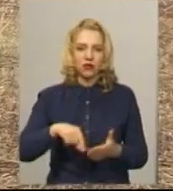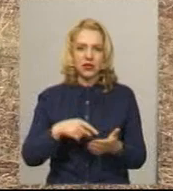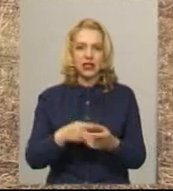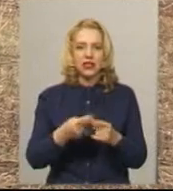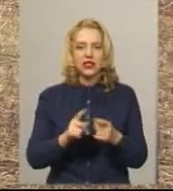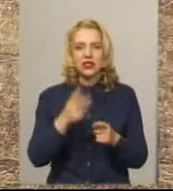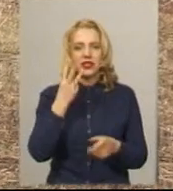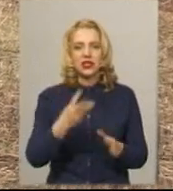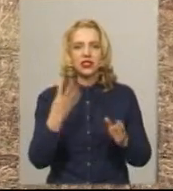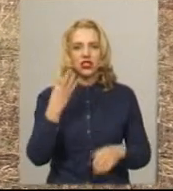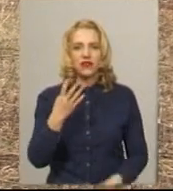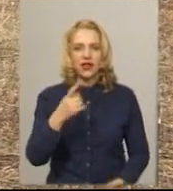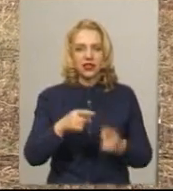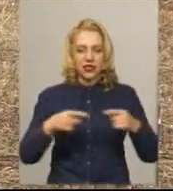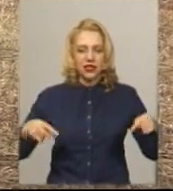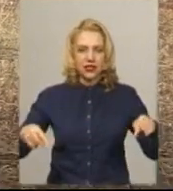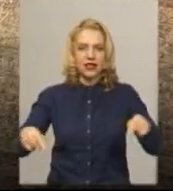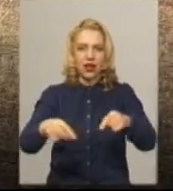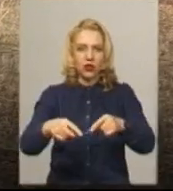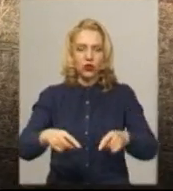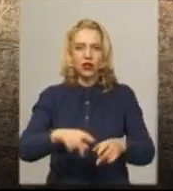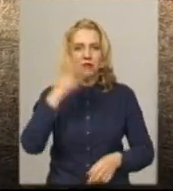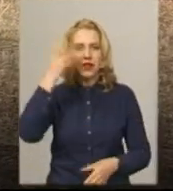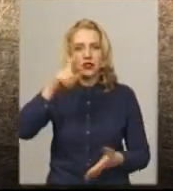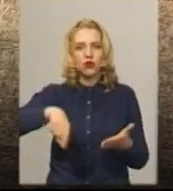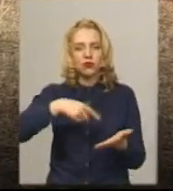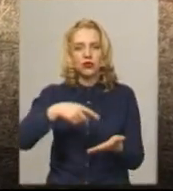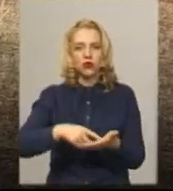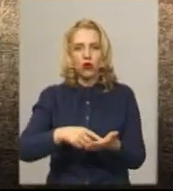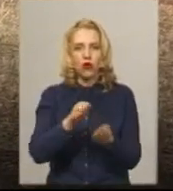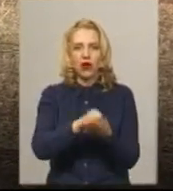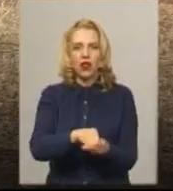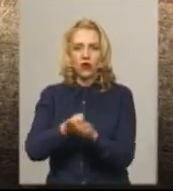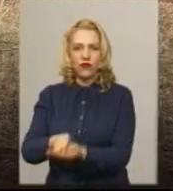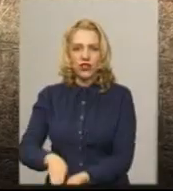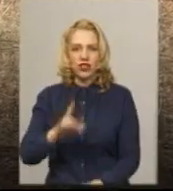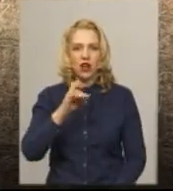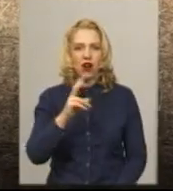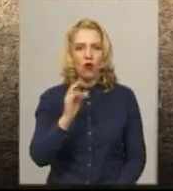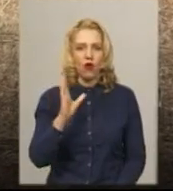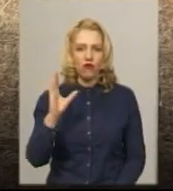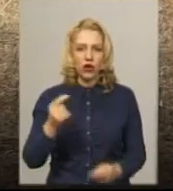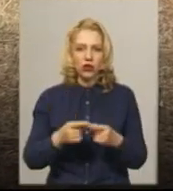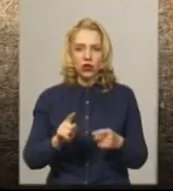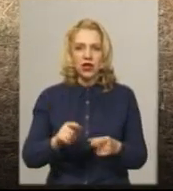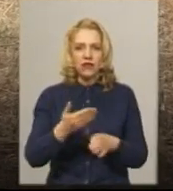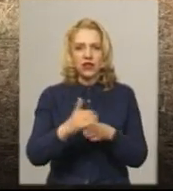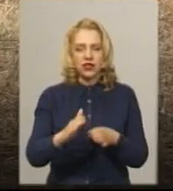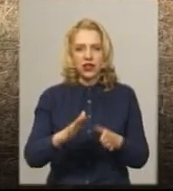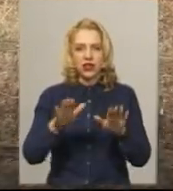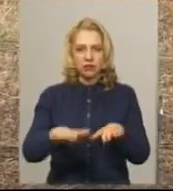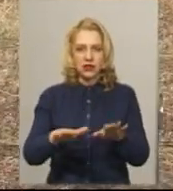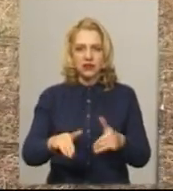Це 34-й сектор Хмельницького міського кладовища мікрорайоні Ракове. Саме тут міська ритуальна служба виділила ділянку на